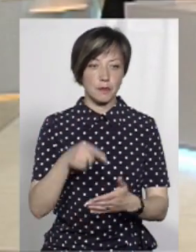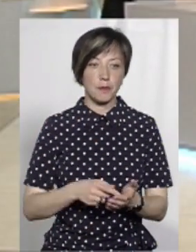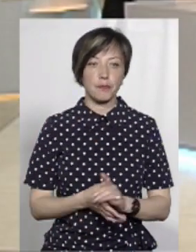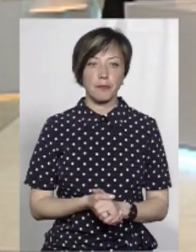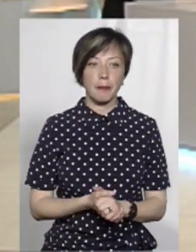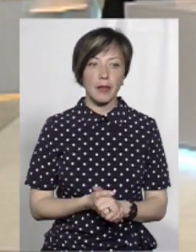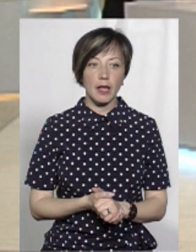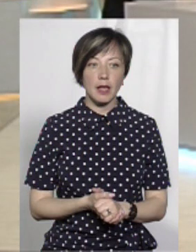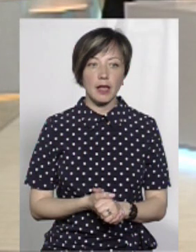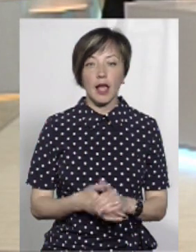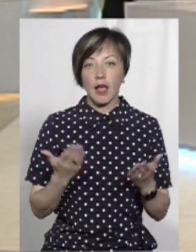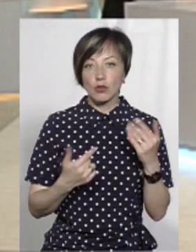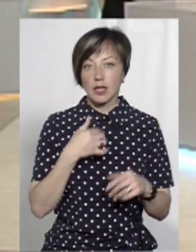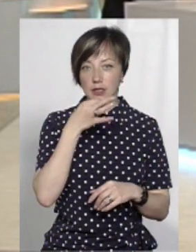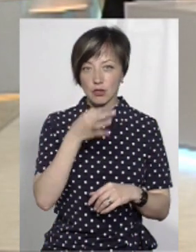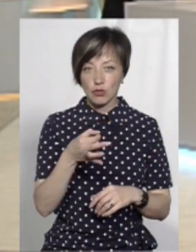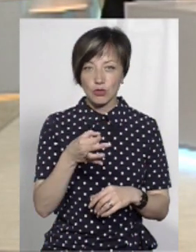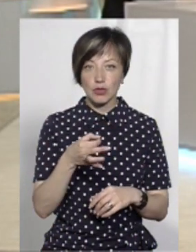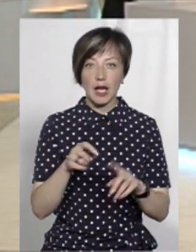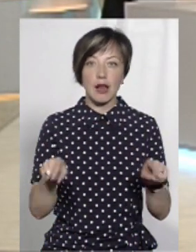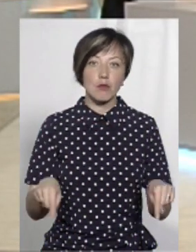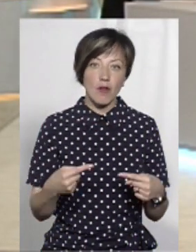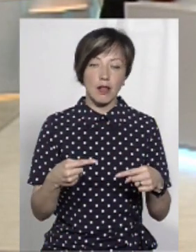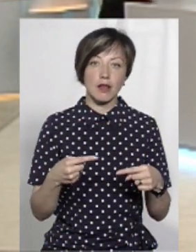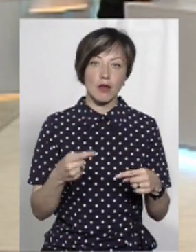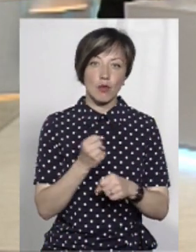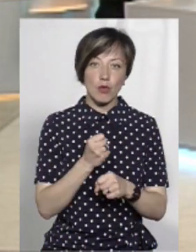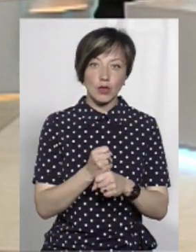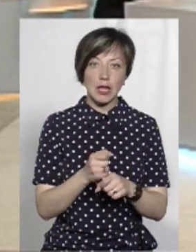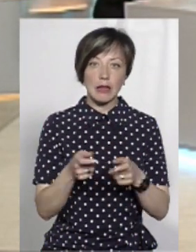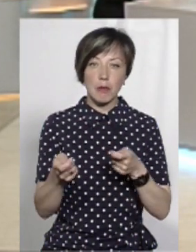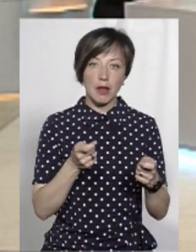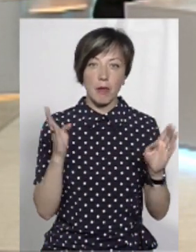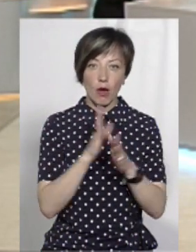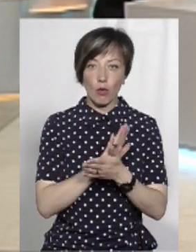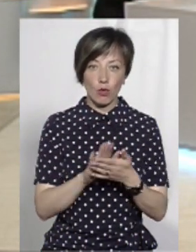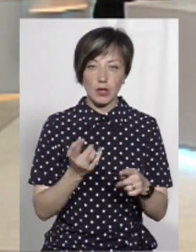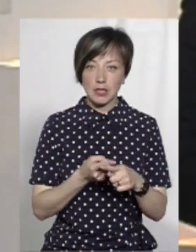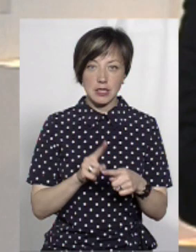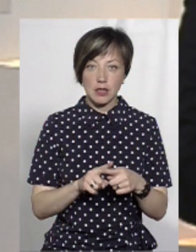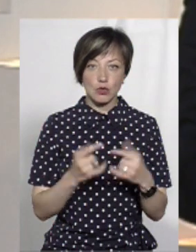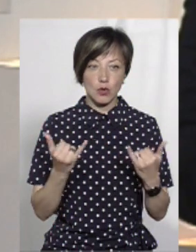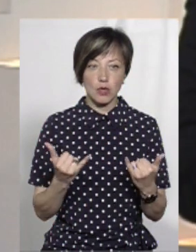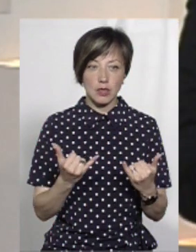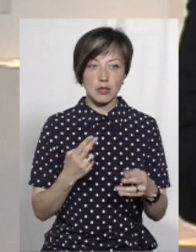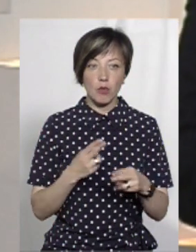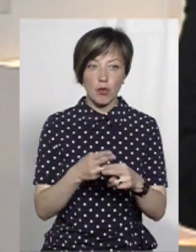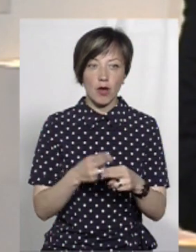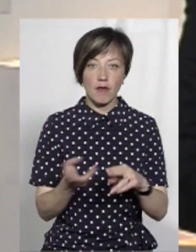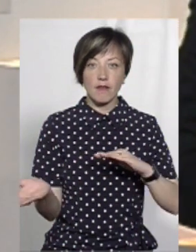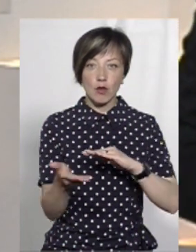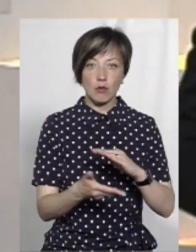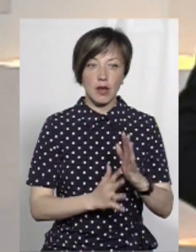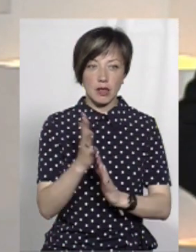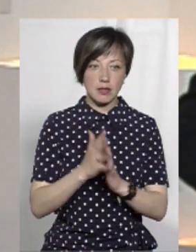Ну, знаєте, якщо я скажу, що ми реанімували чи відновили роботу департаменту екології, це сьогодні запобігає виробці